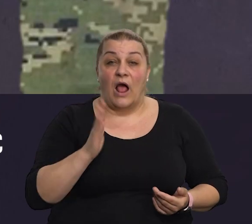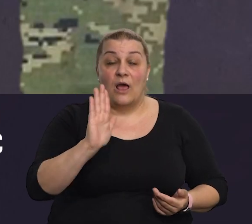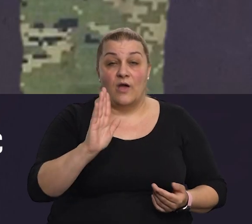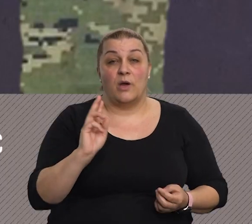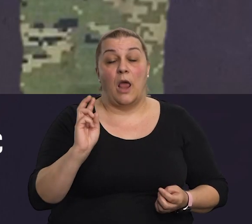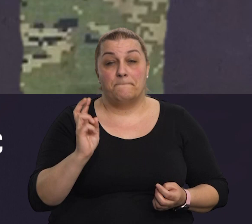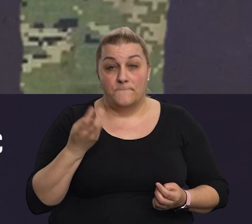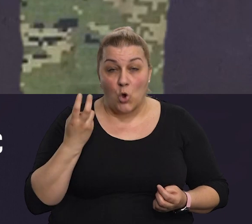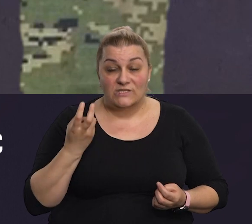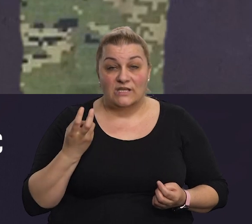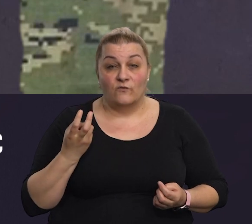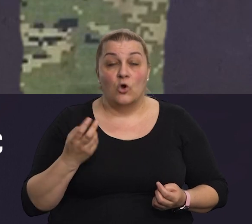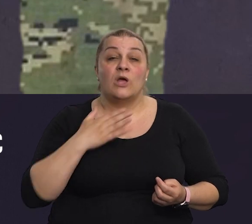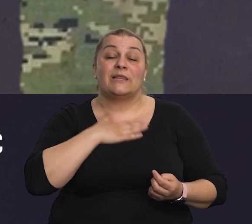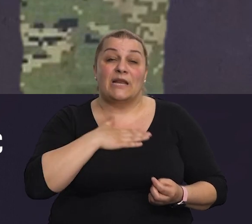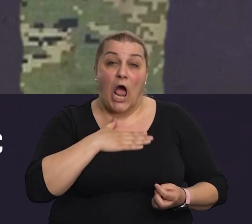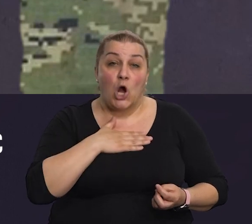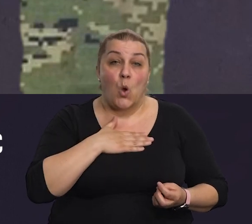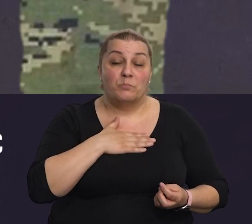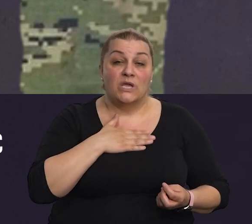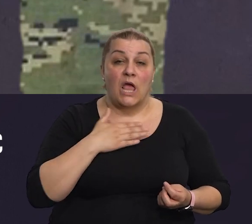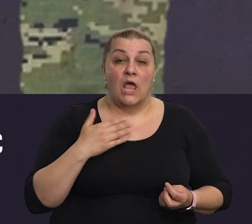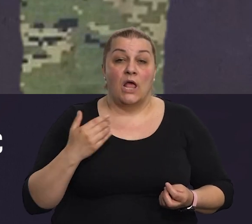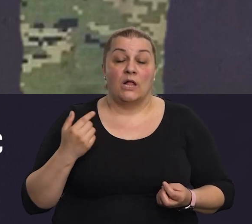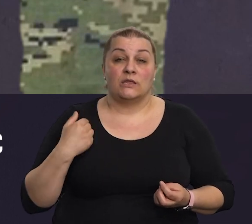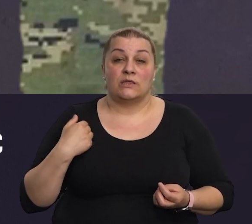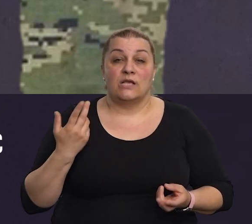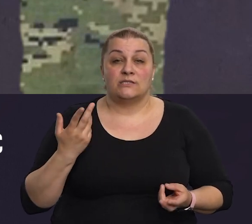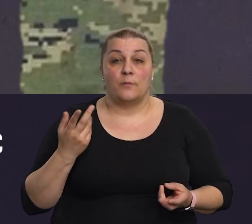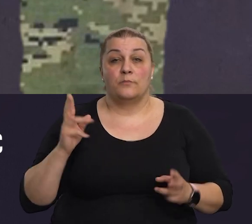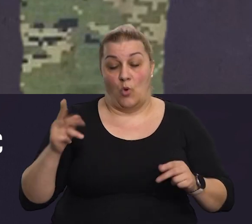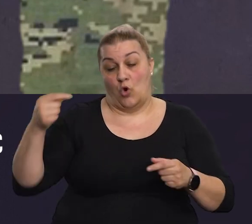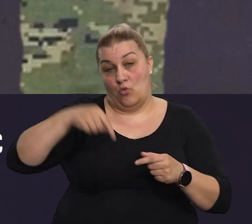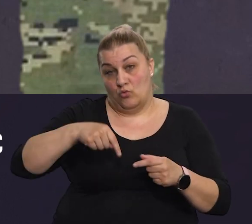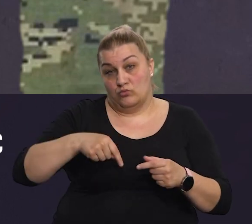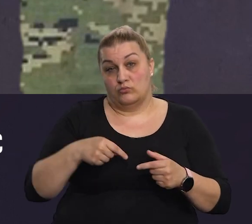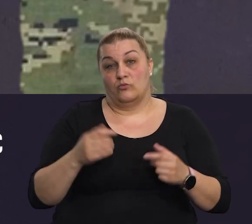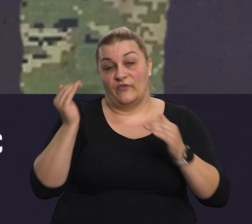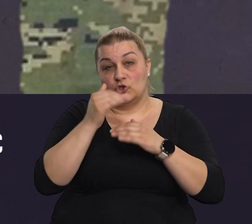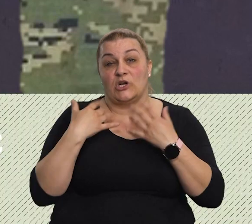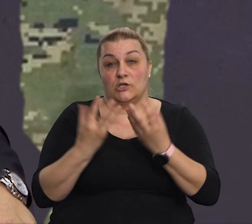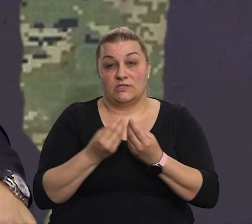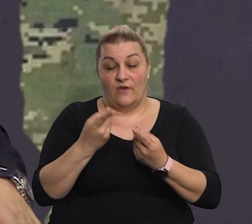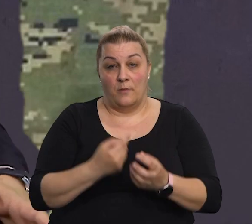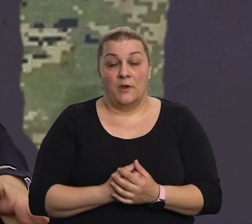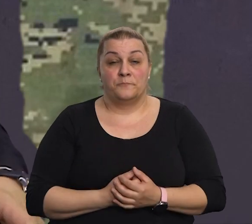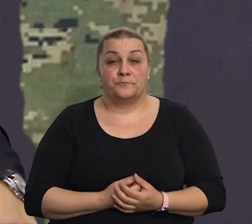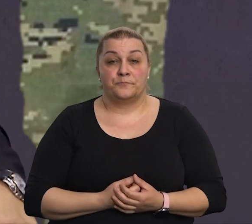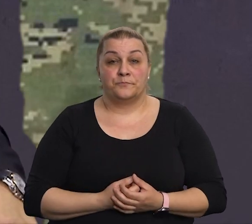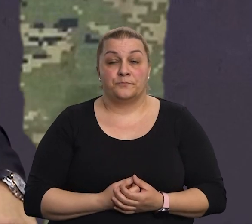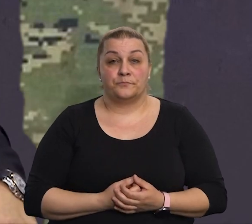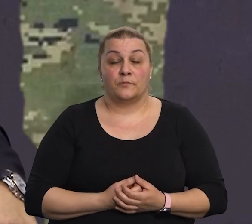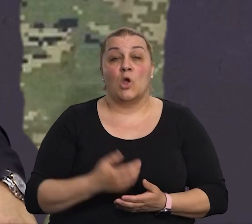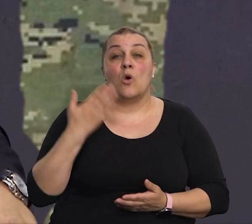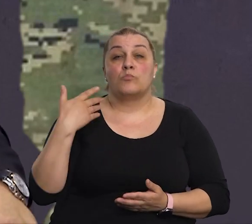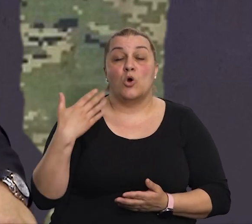pozivu i evo drago me da sam da sam bio danas odnosno večeras da sam bio tu i evo